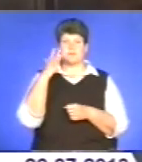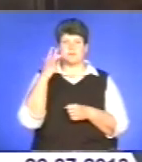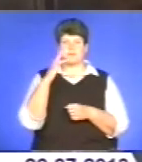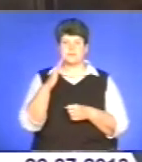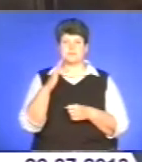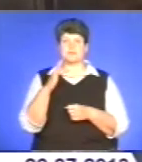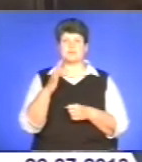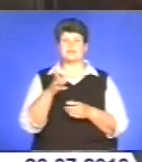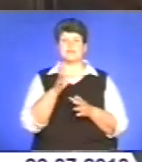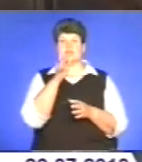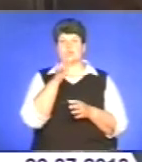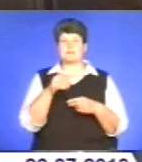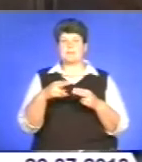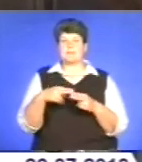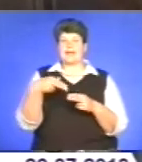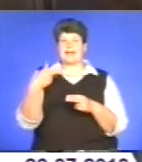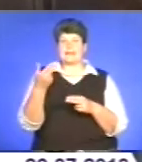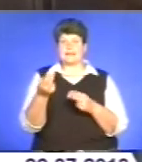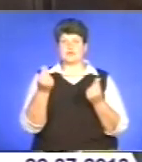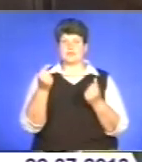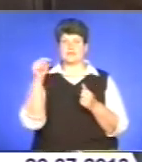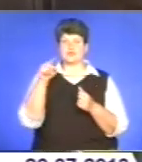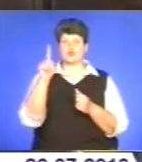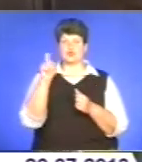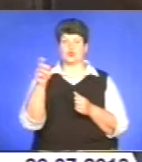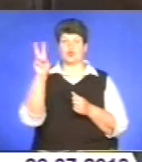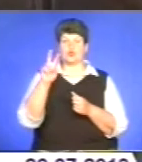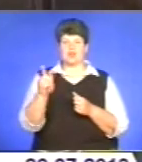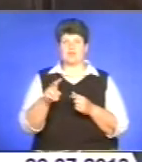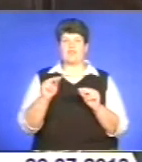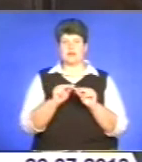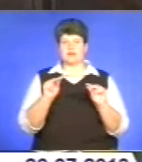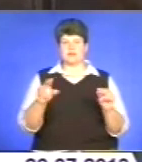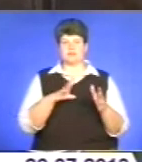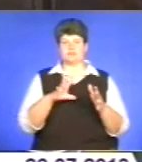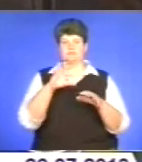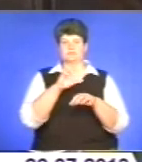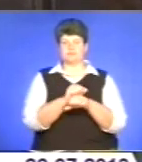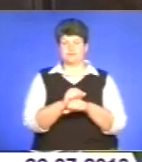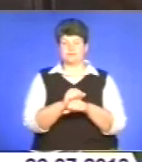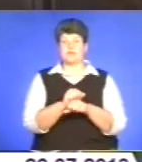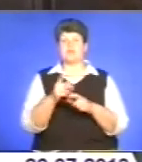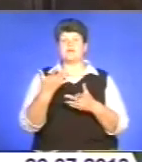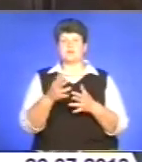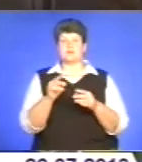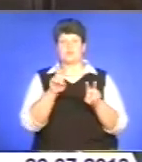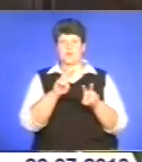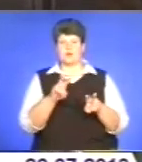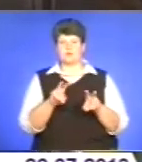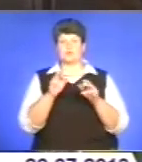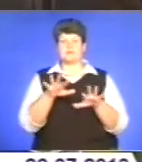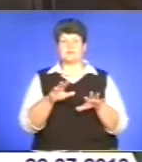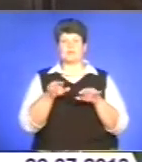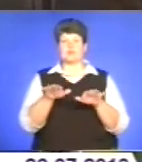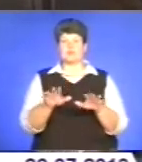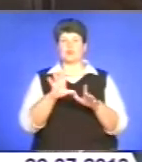передачі грошових коштів заявником у сумі 1100 доларів США викладач був затриманий на гарячому. Під час проведення огляду місця подіїв